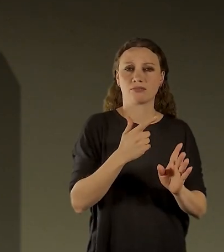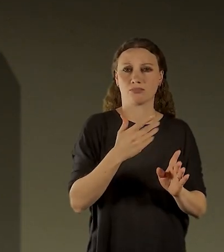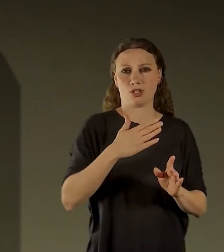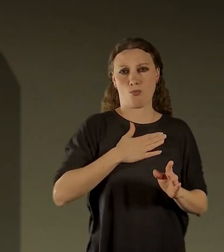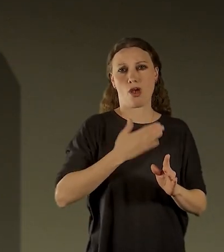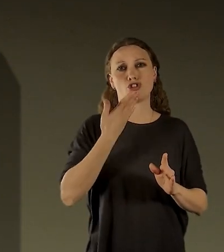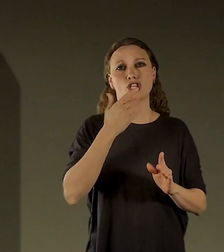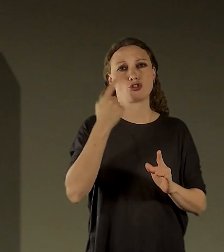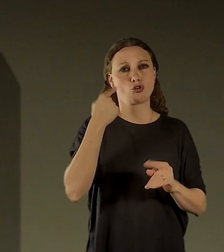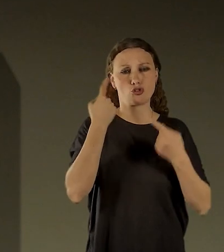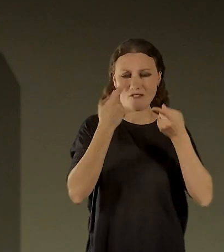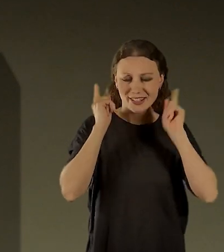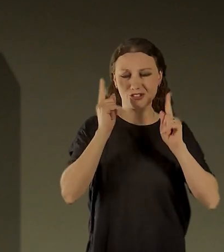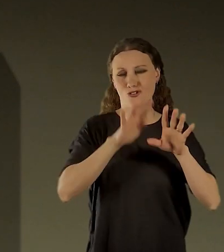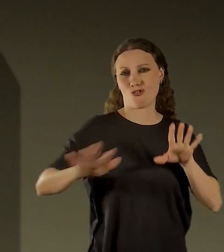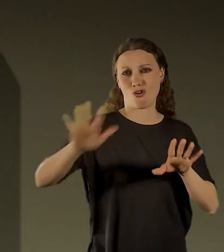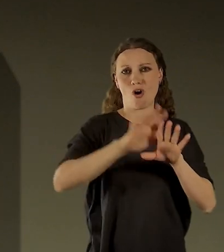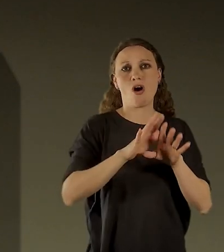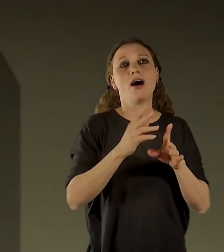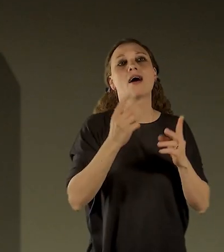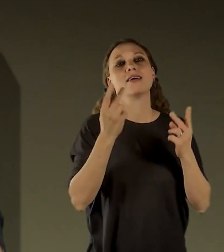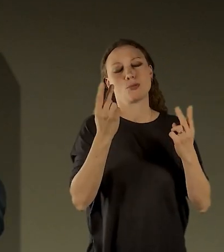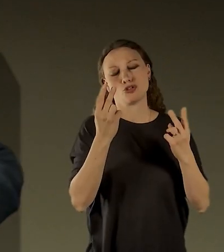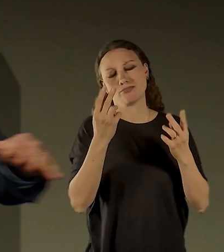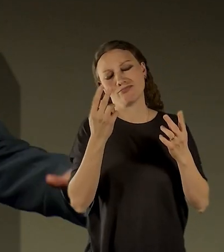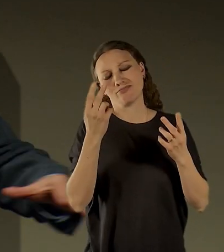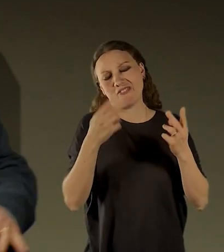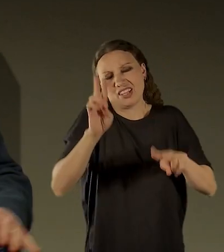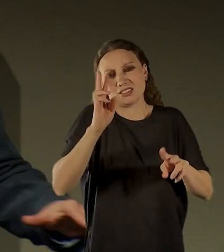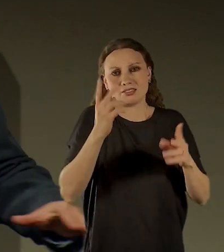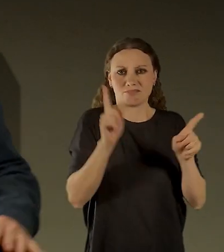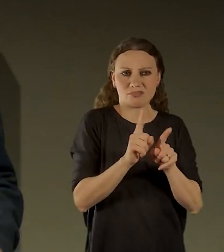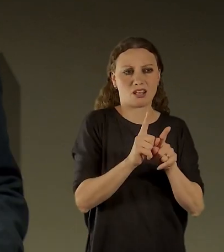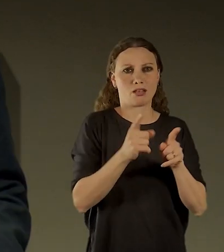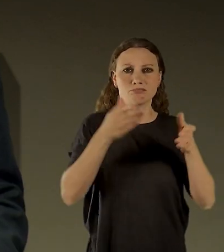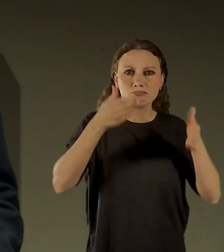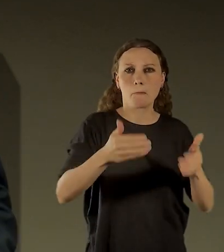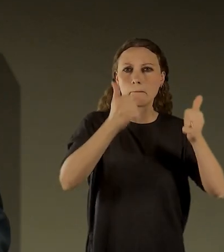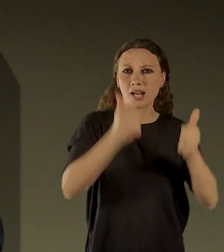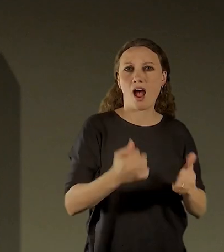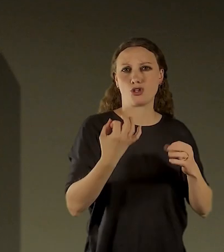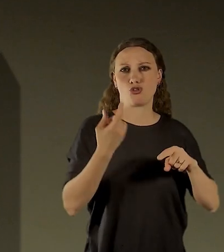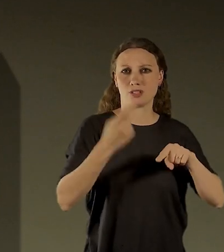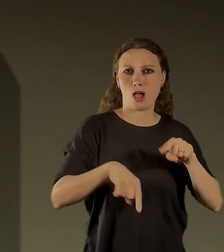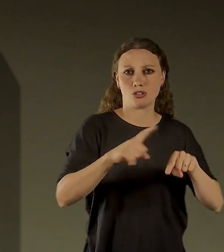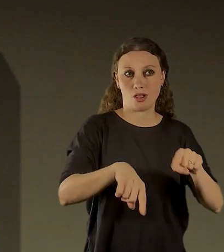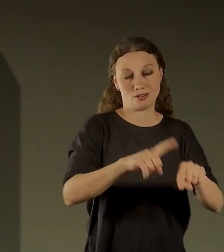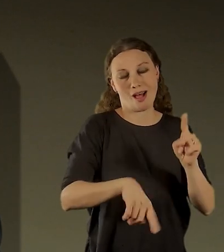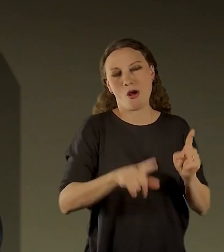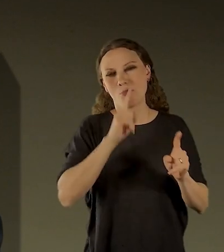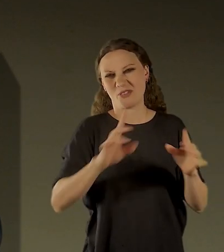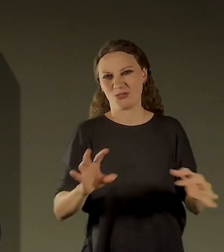na pražské události, ale události v Praze se významným způsobem promítaly a byly